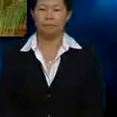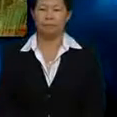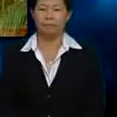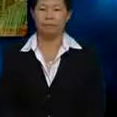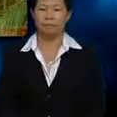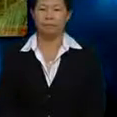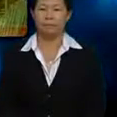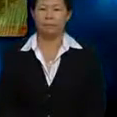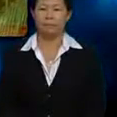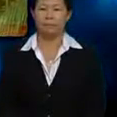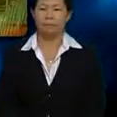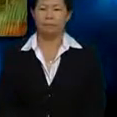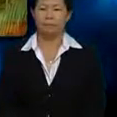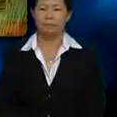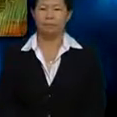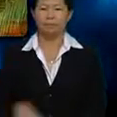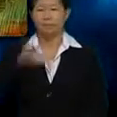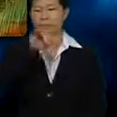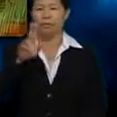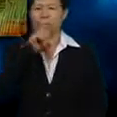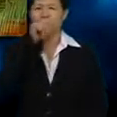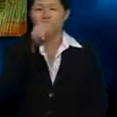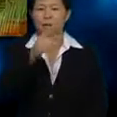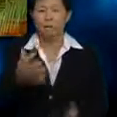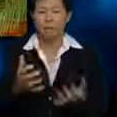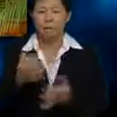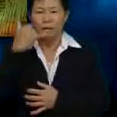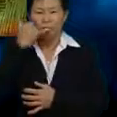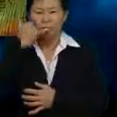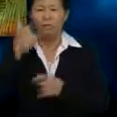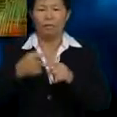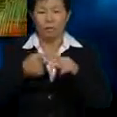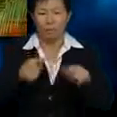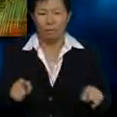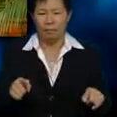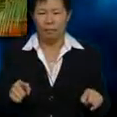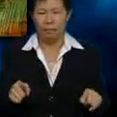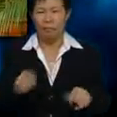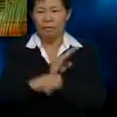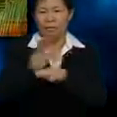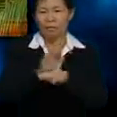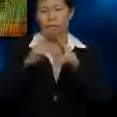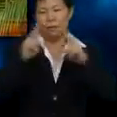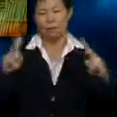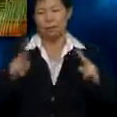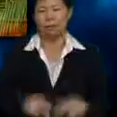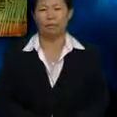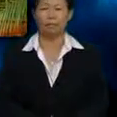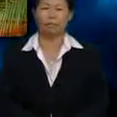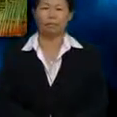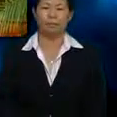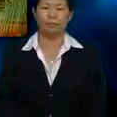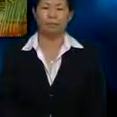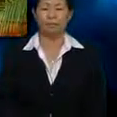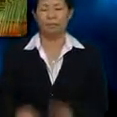Ibu berni Julia memang nak Tarik umi tapi Sibuk sangat kan Lupa pulang